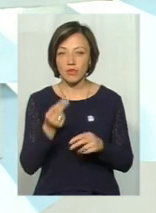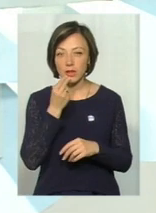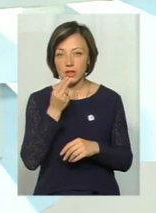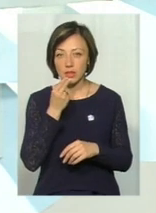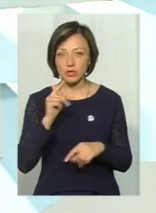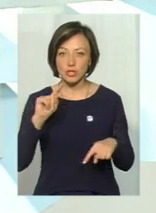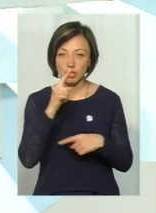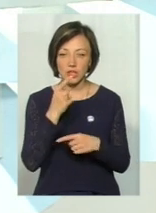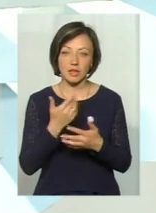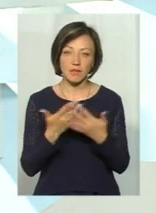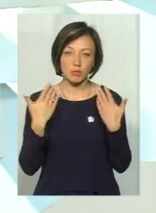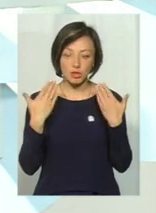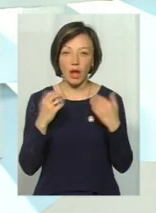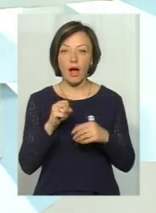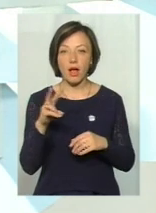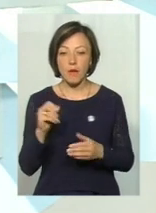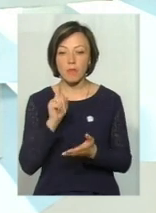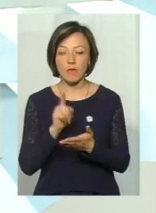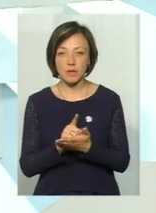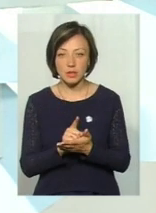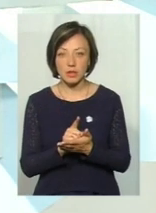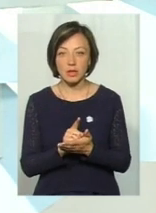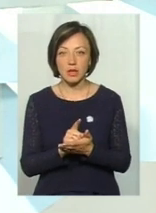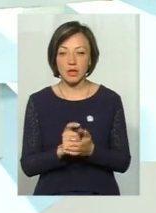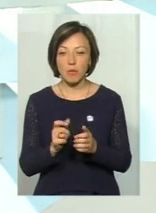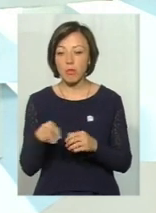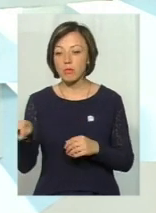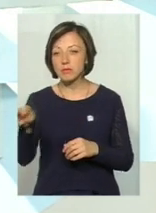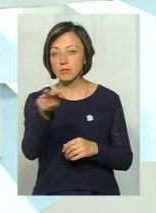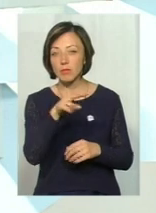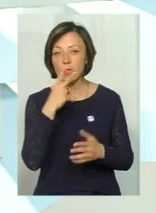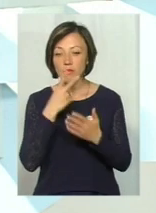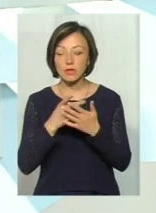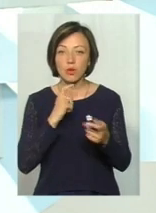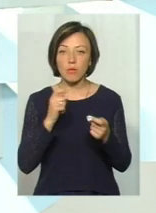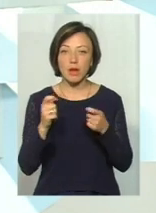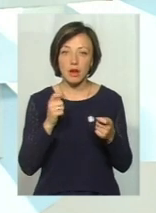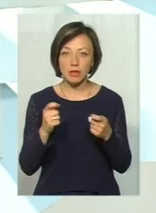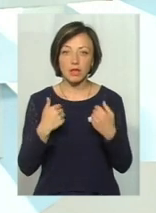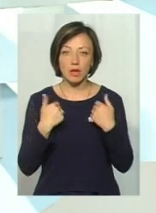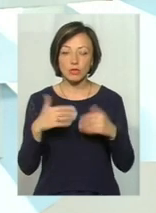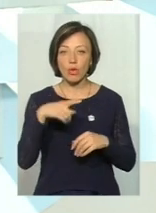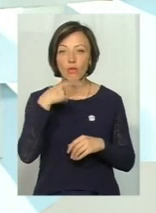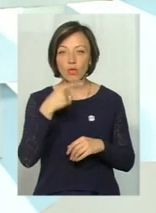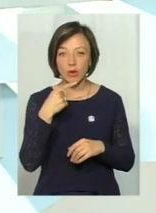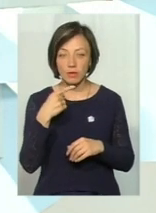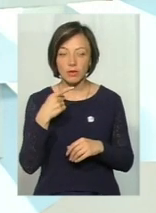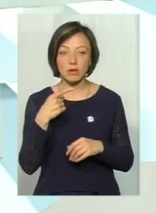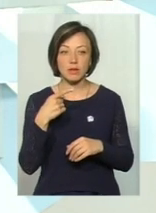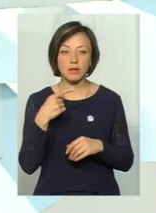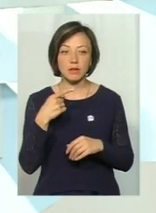шашлики і відпочити. Але він повинен довкола пройти, подивитися обережно, як я вже говорив, яким чином,